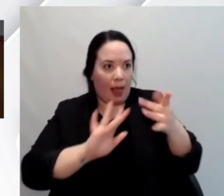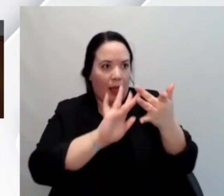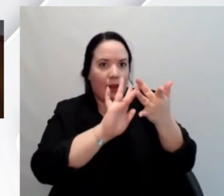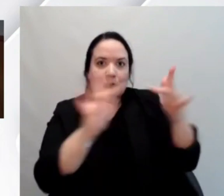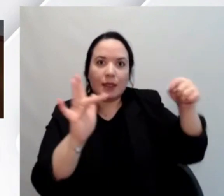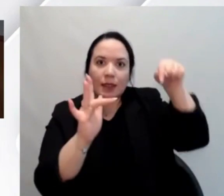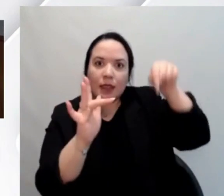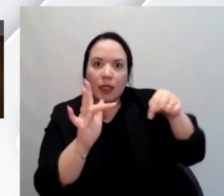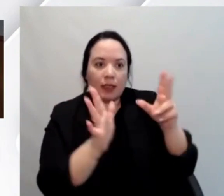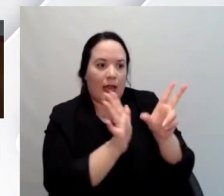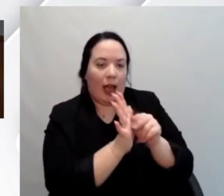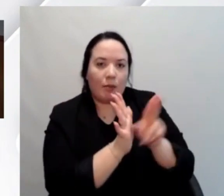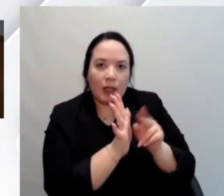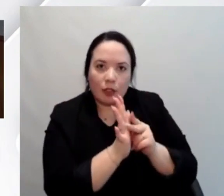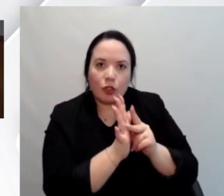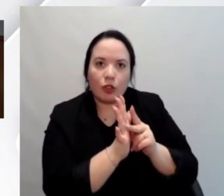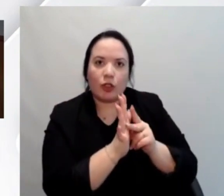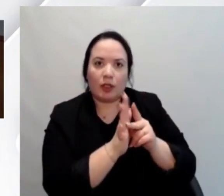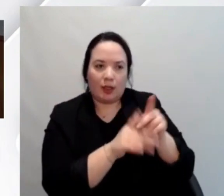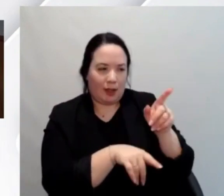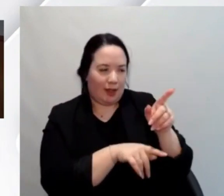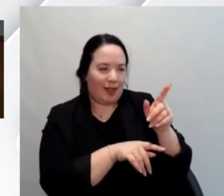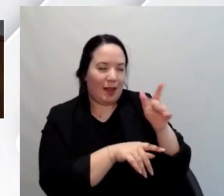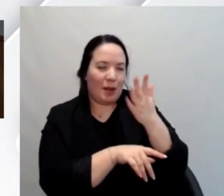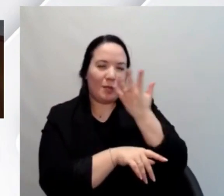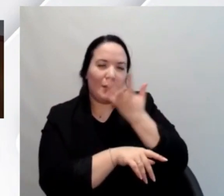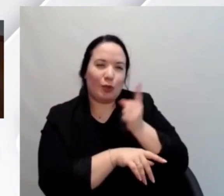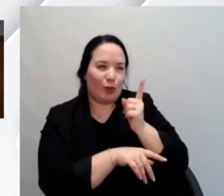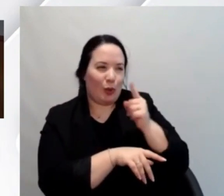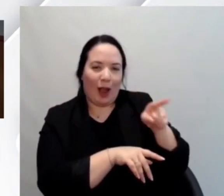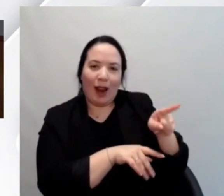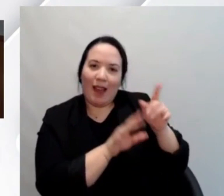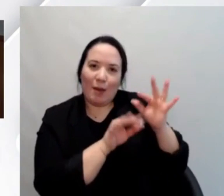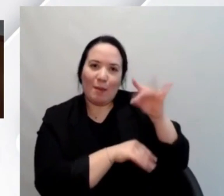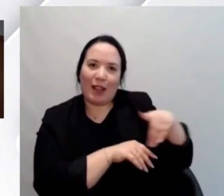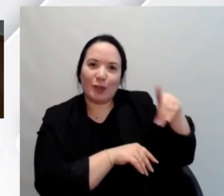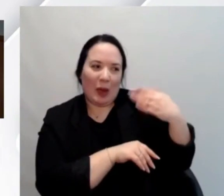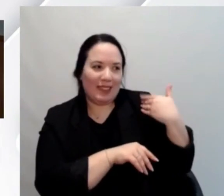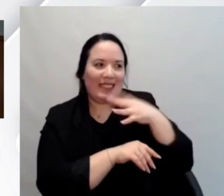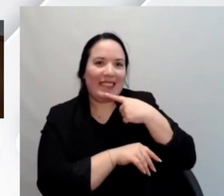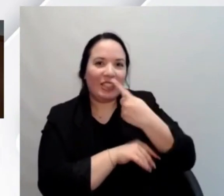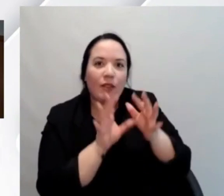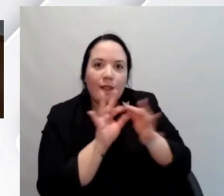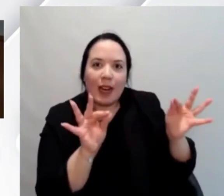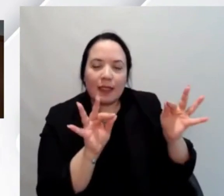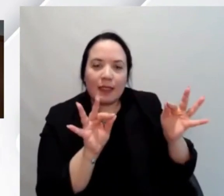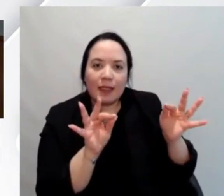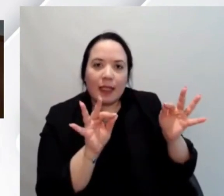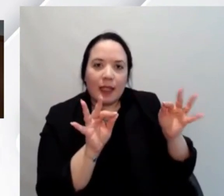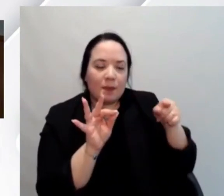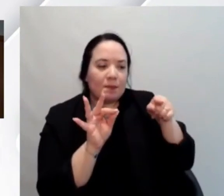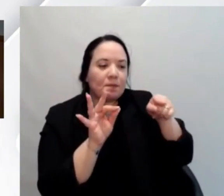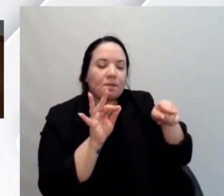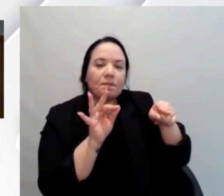applicazioni che mi è piaciuta molto l'espressione di Pasquale che ha detto che possano esprimere